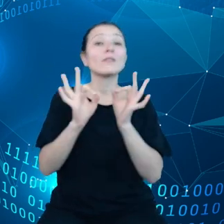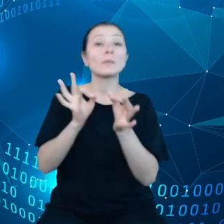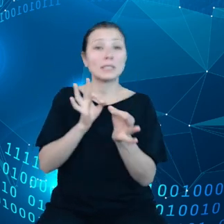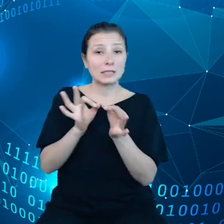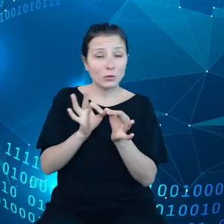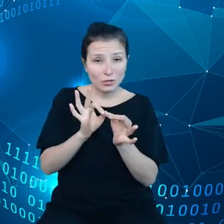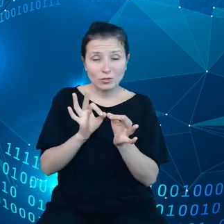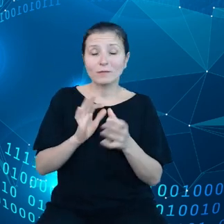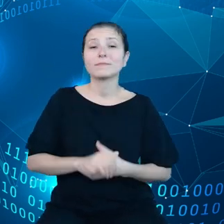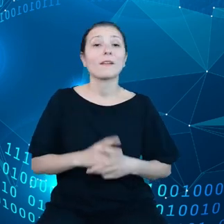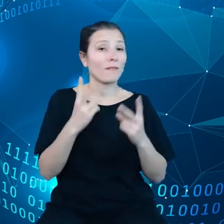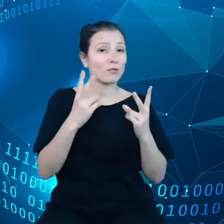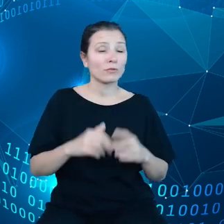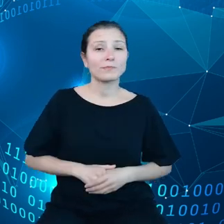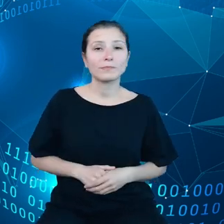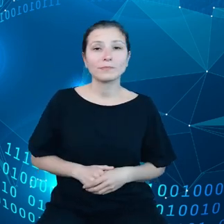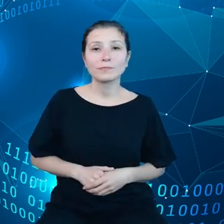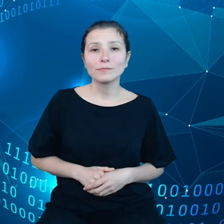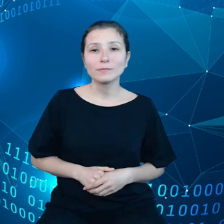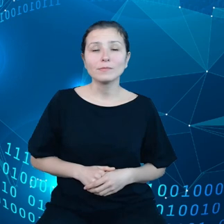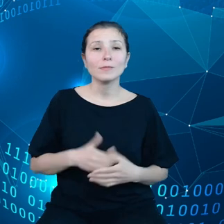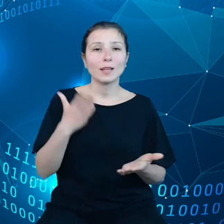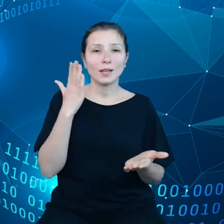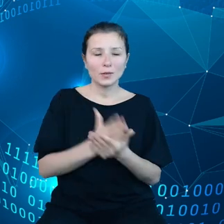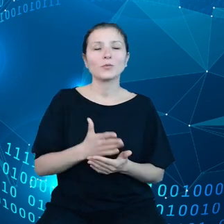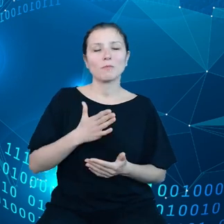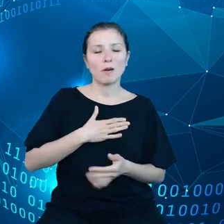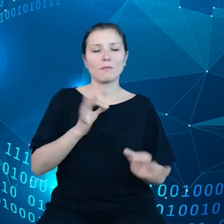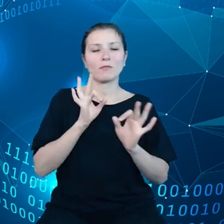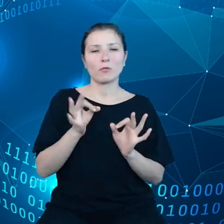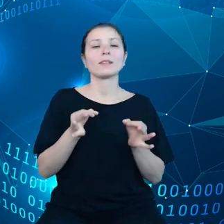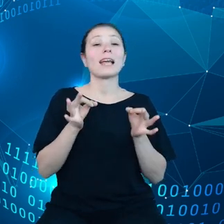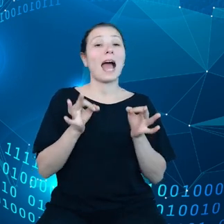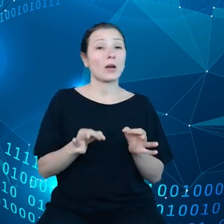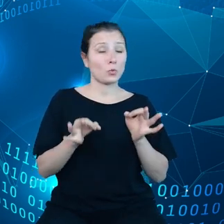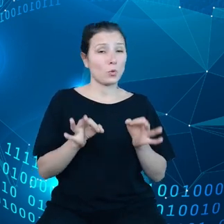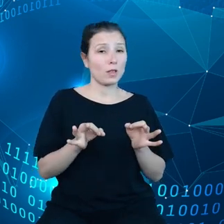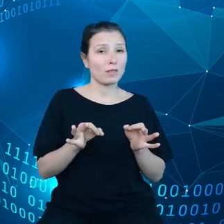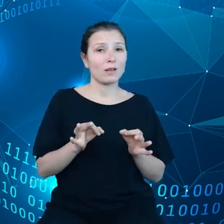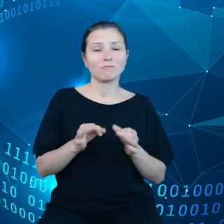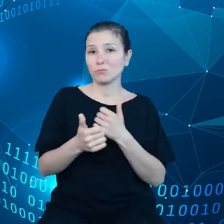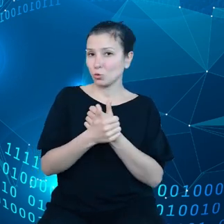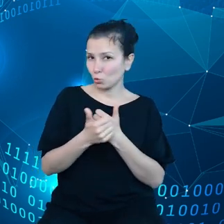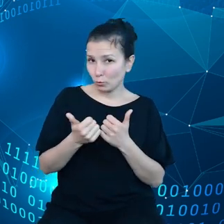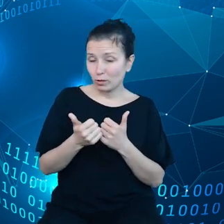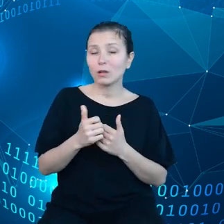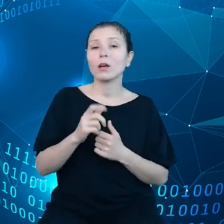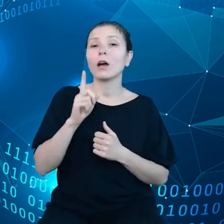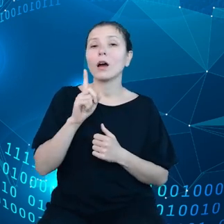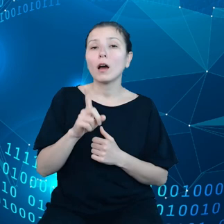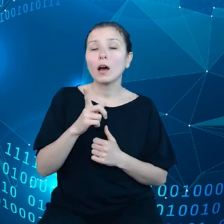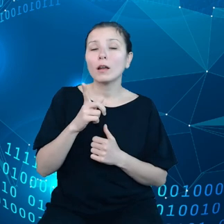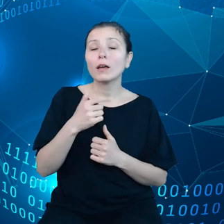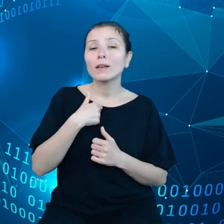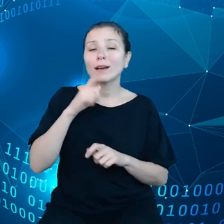Jeżeli mam już aktualną informację, to super, natomiast jeżeli sprawdzam